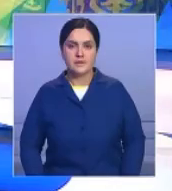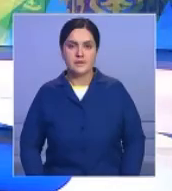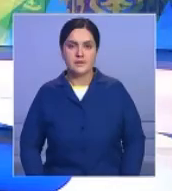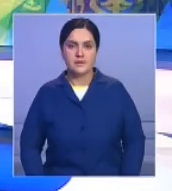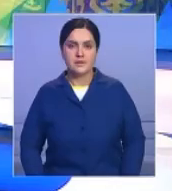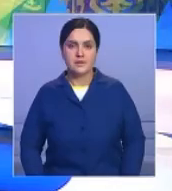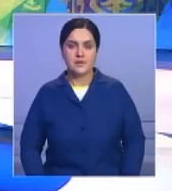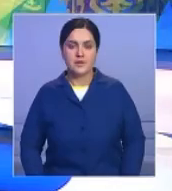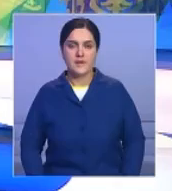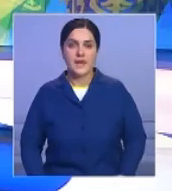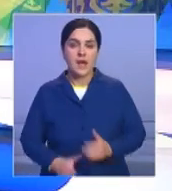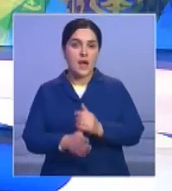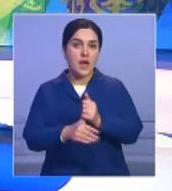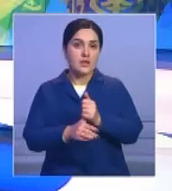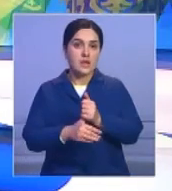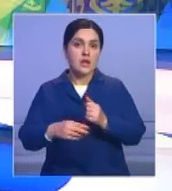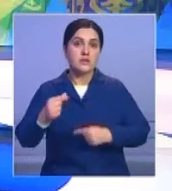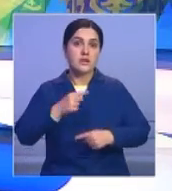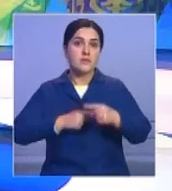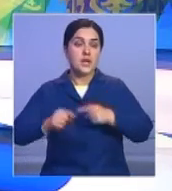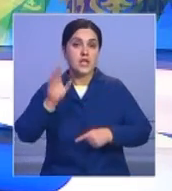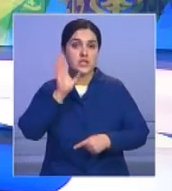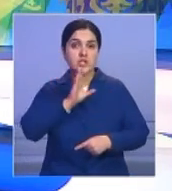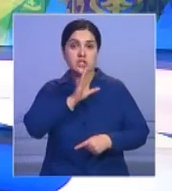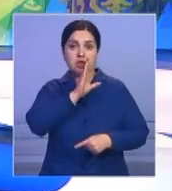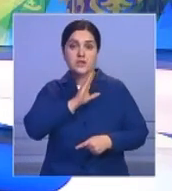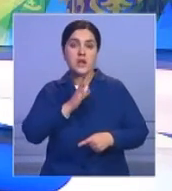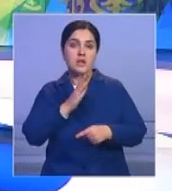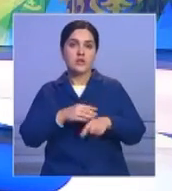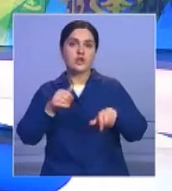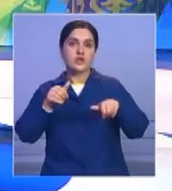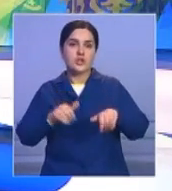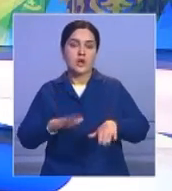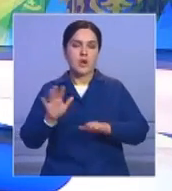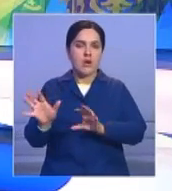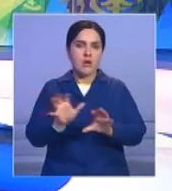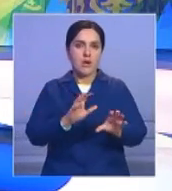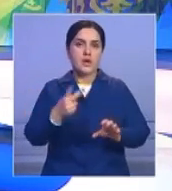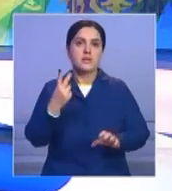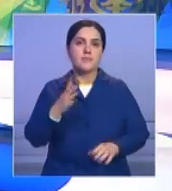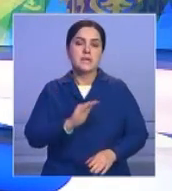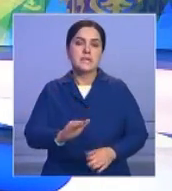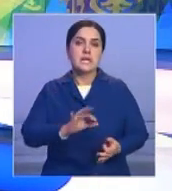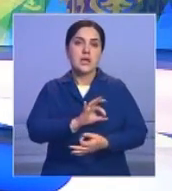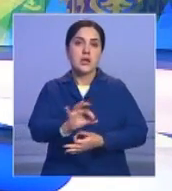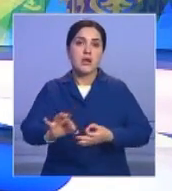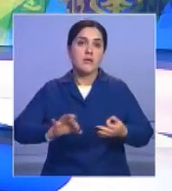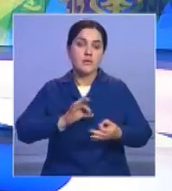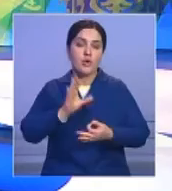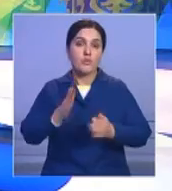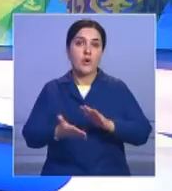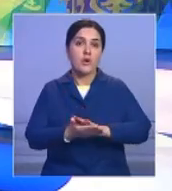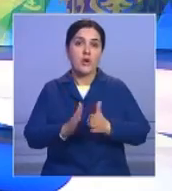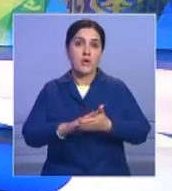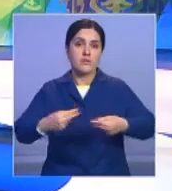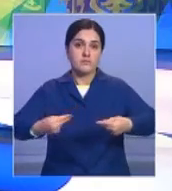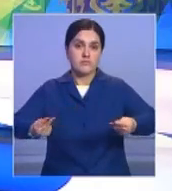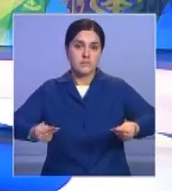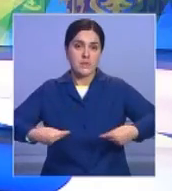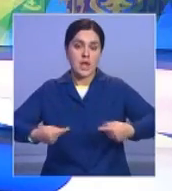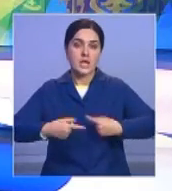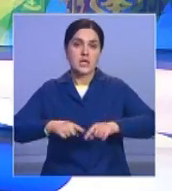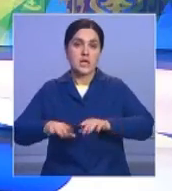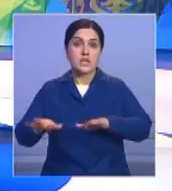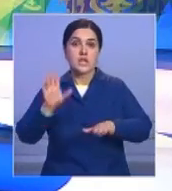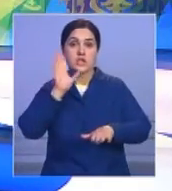В АТРАО бизнесвумен решили взять под опеку 25 детей-сирот. Меморандум о попечительстве был подписан между Советом деловых